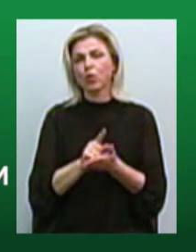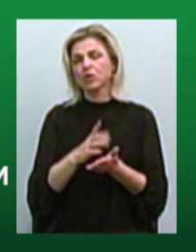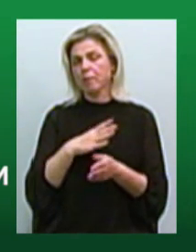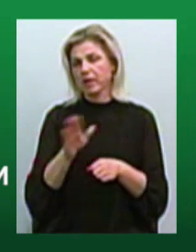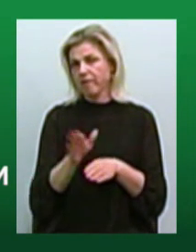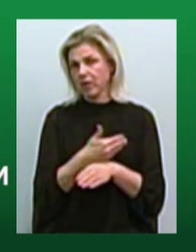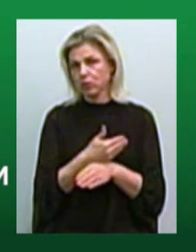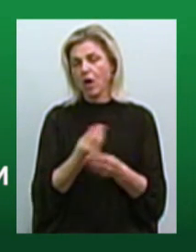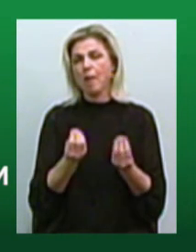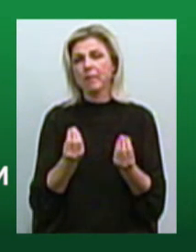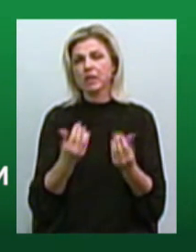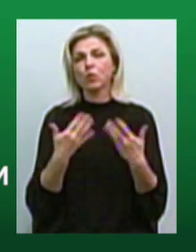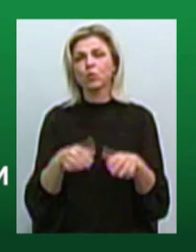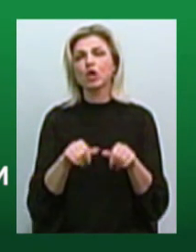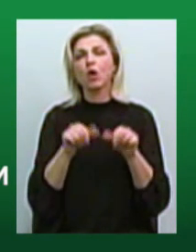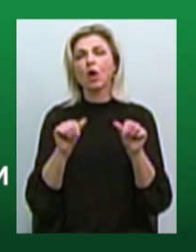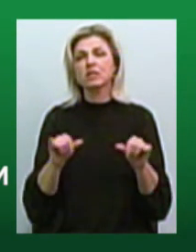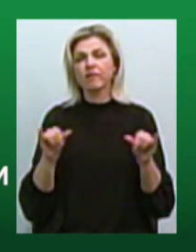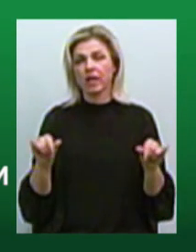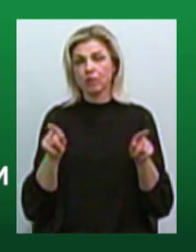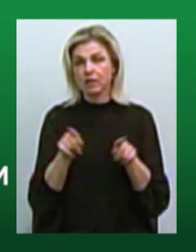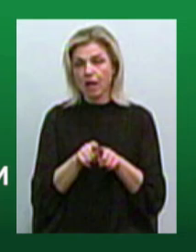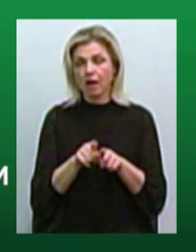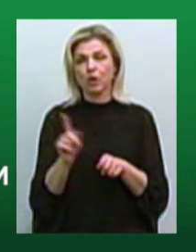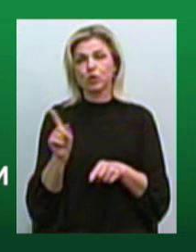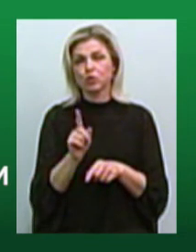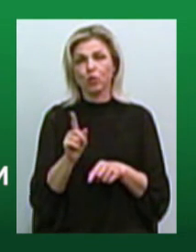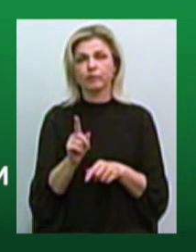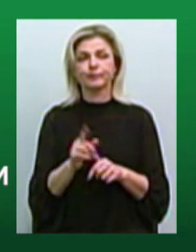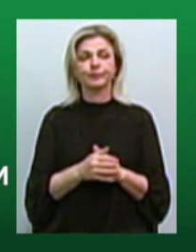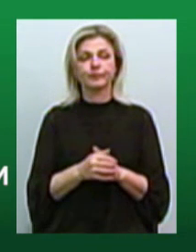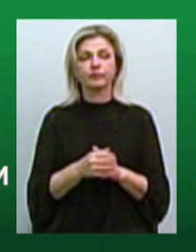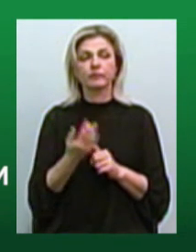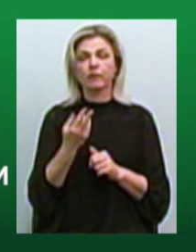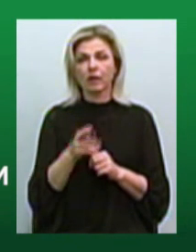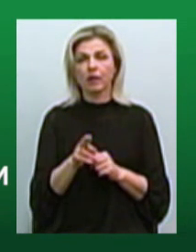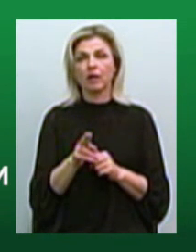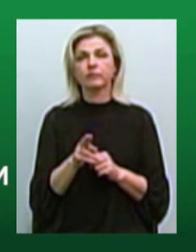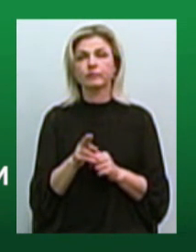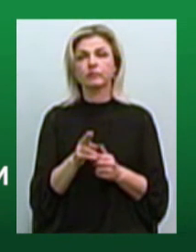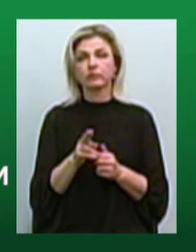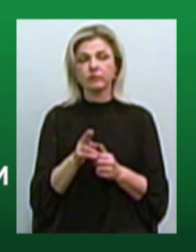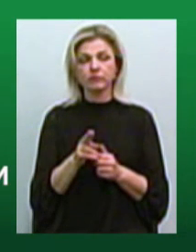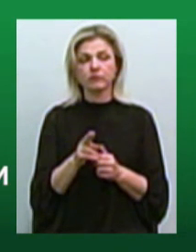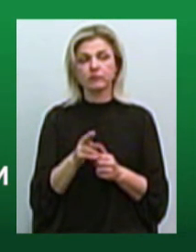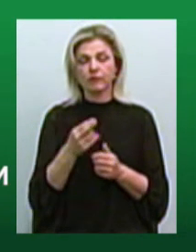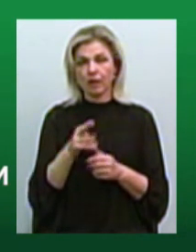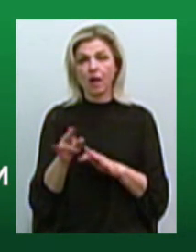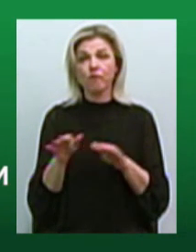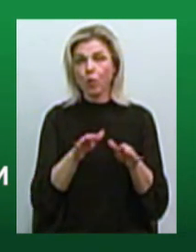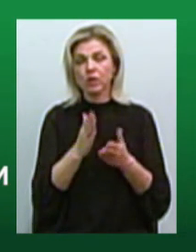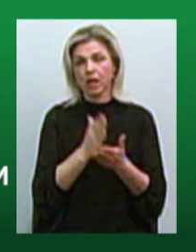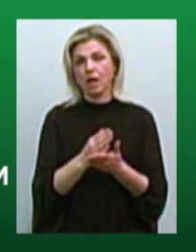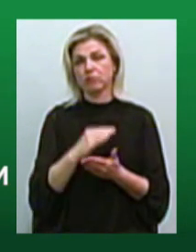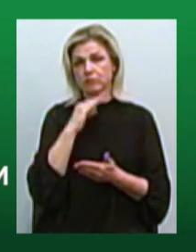Бізнес вже розвинути настільки, що для входа вже є доступні кошти і є